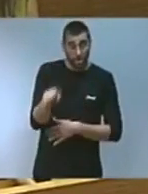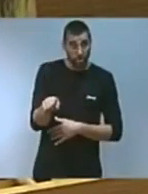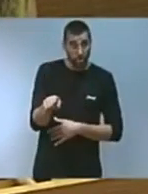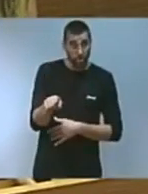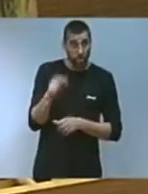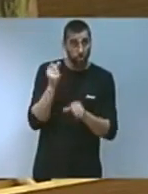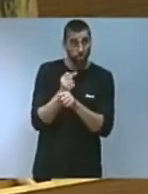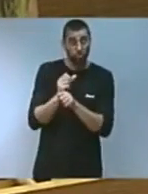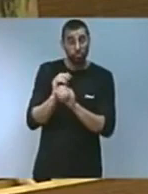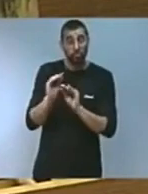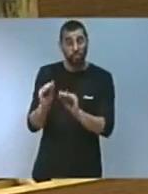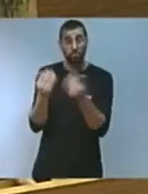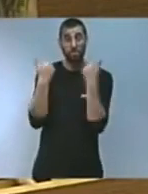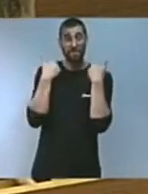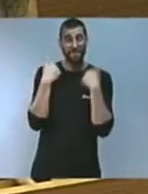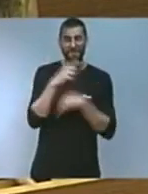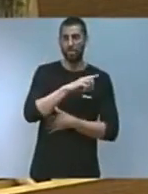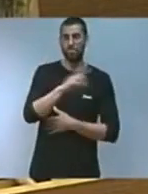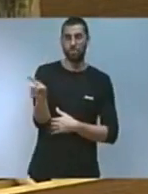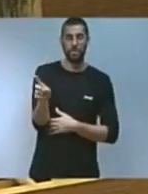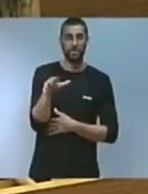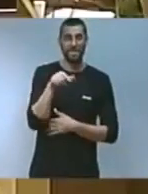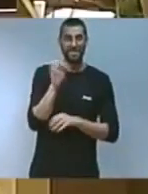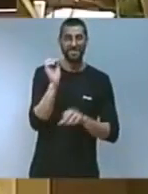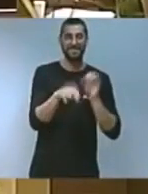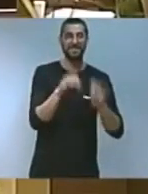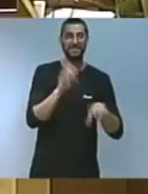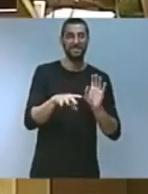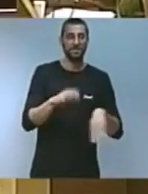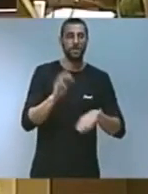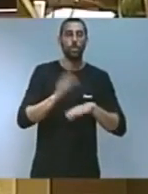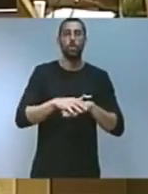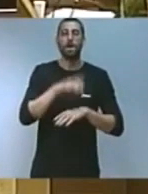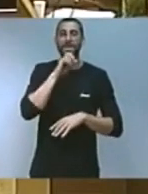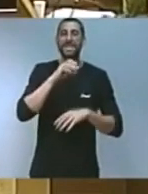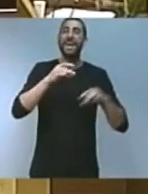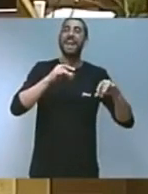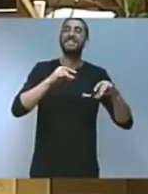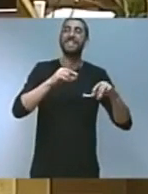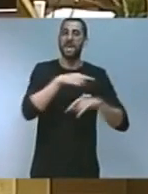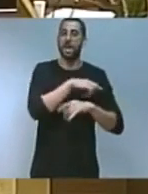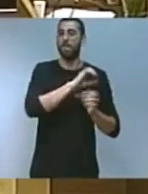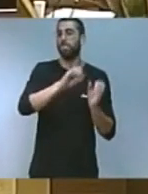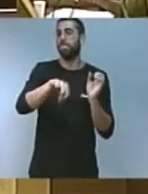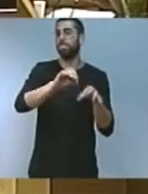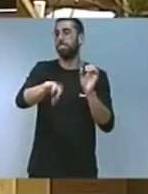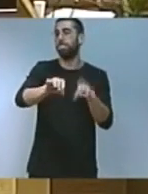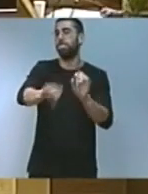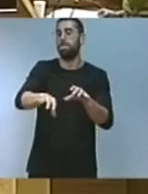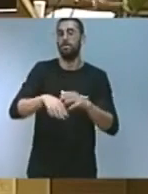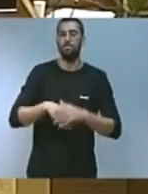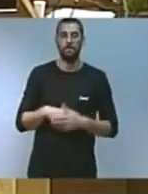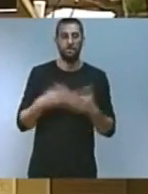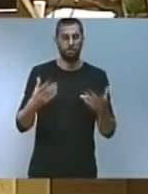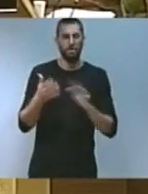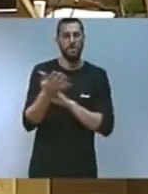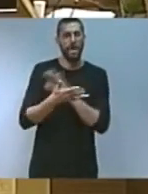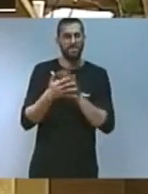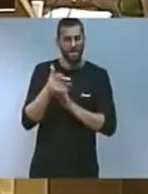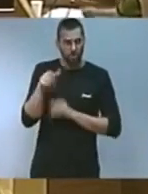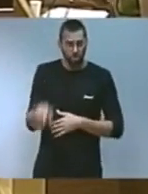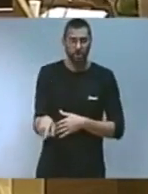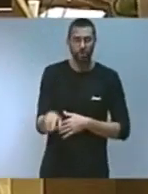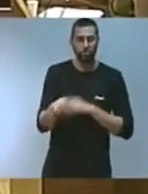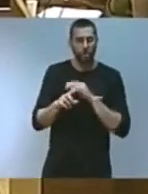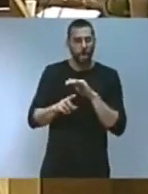responsabilitat perquè aquests residus els generem nosaltres a la terra així que anem a parlar d'ells anem a parlar de desenvolupar